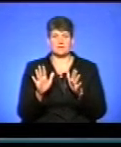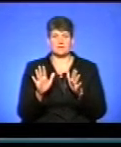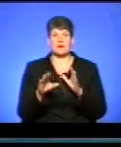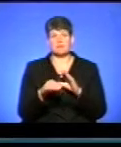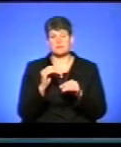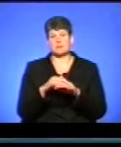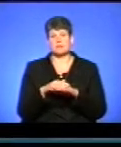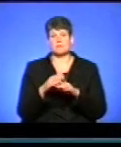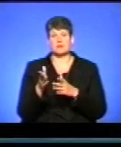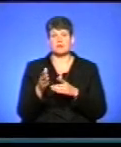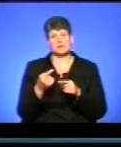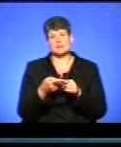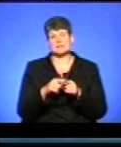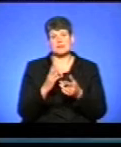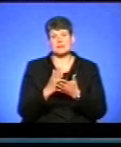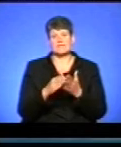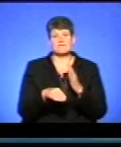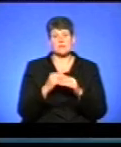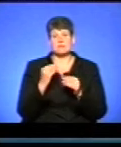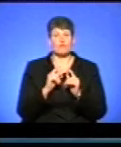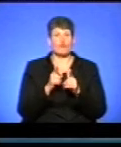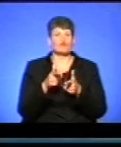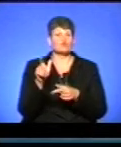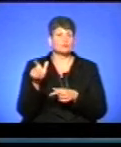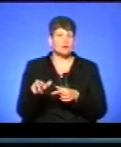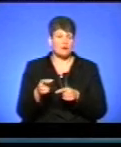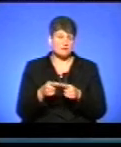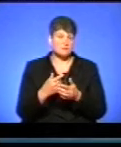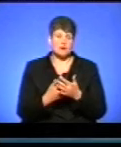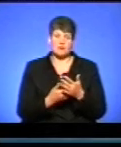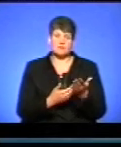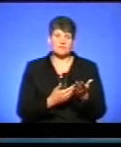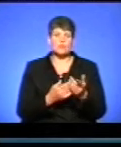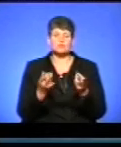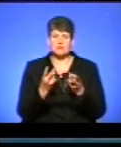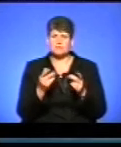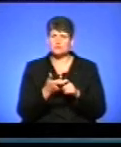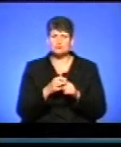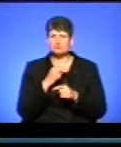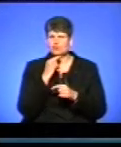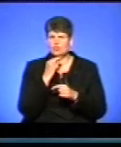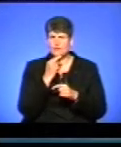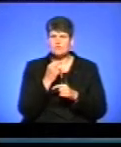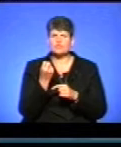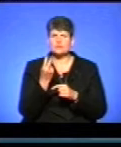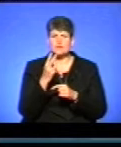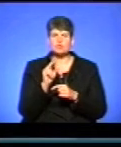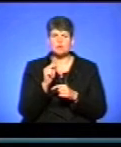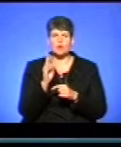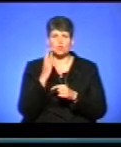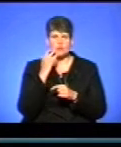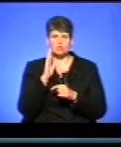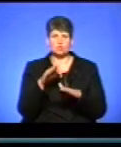вибір математику. Це і вибір вступника. Тому це як приклад. Тому тут треба бути дійсно дуже уважним вже 12-го числа, коли будуть